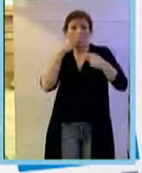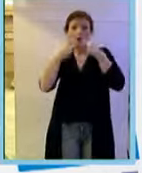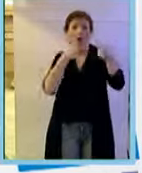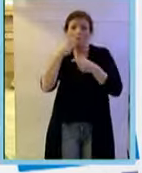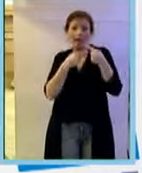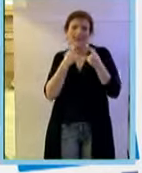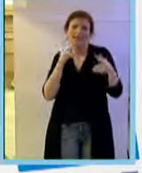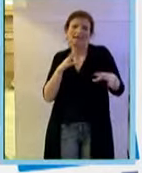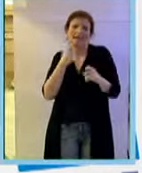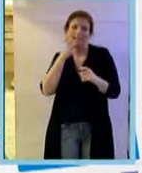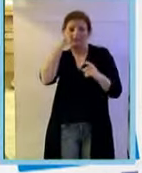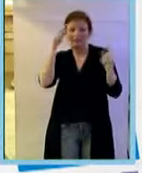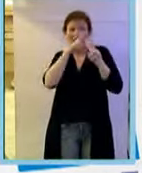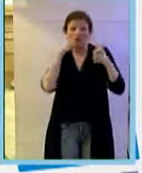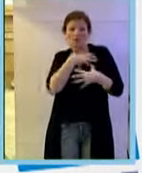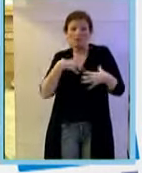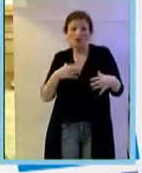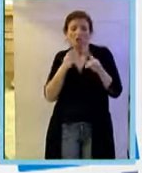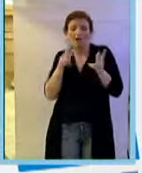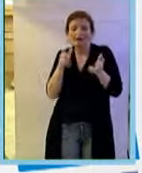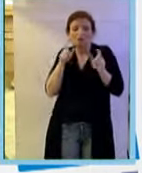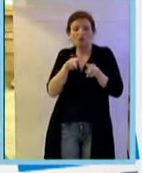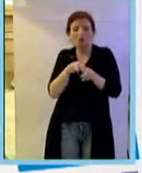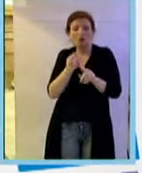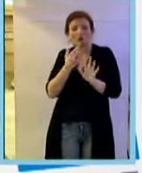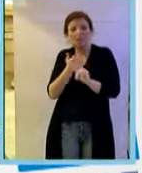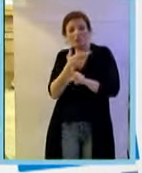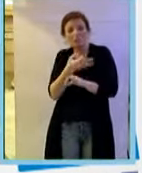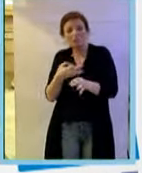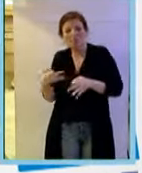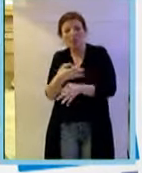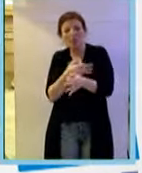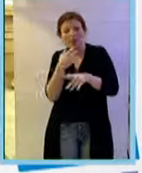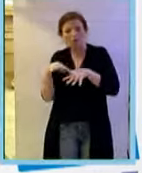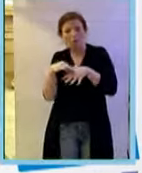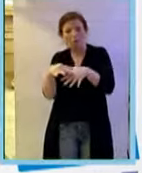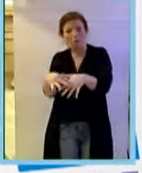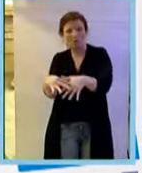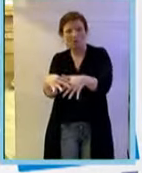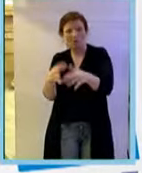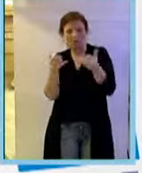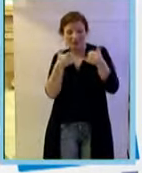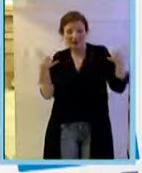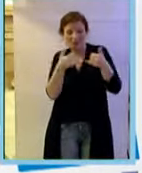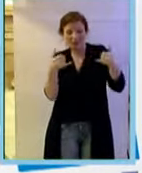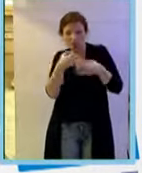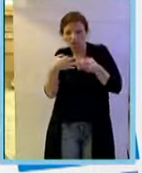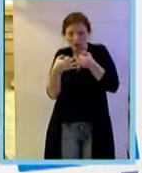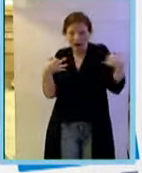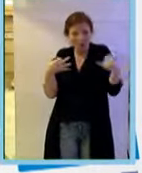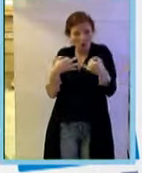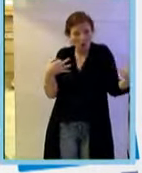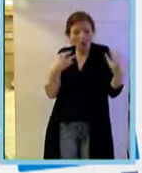neurobiologi, i recettori di alcune molecole a guida di assone che possono interagire